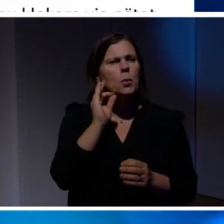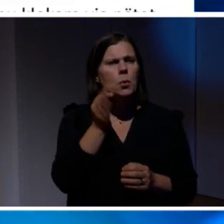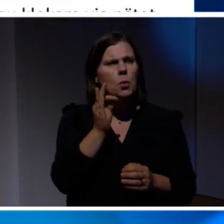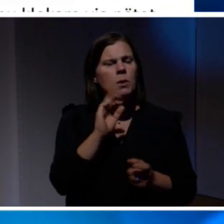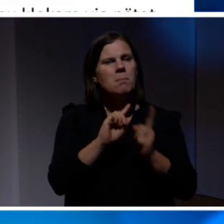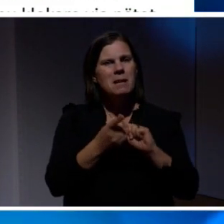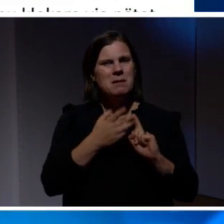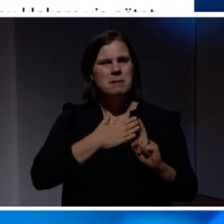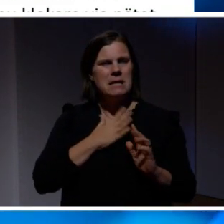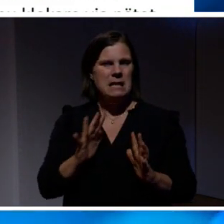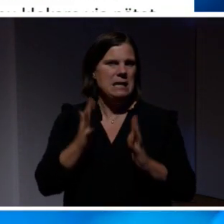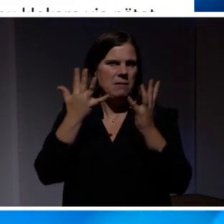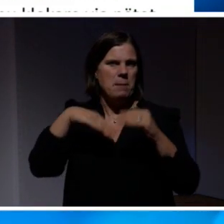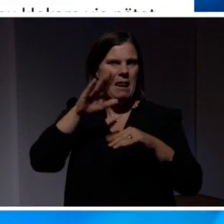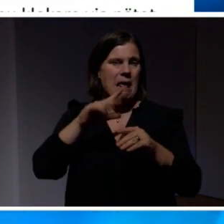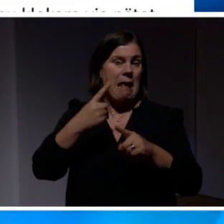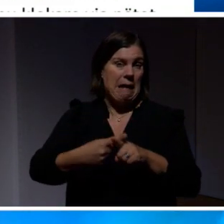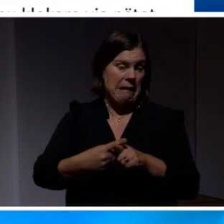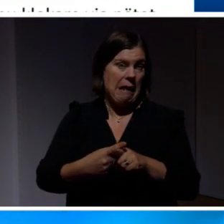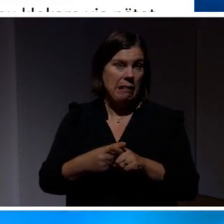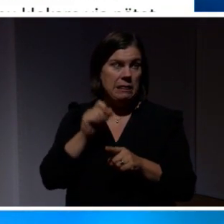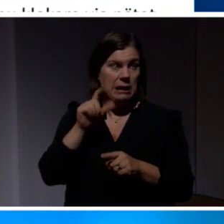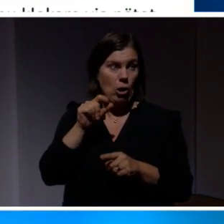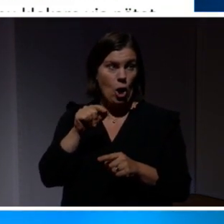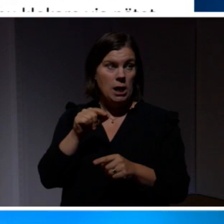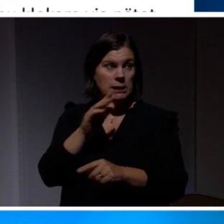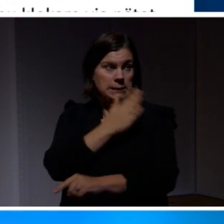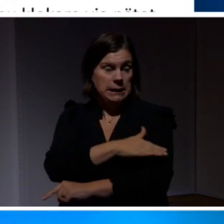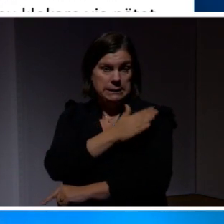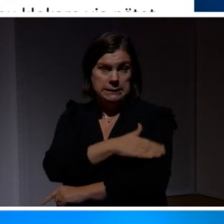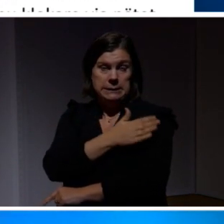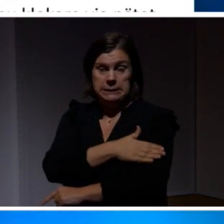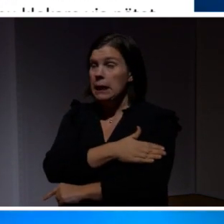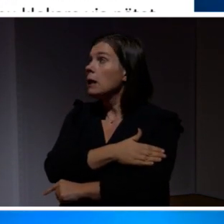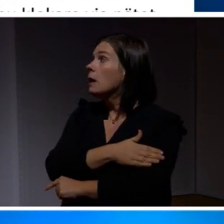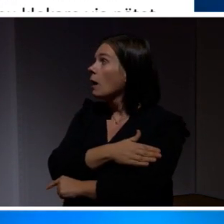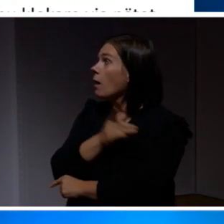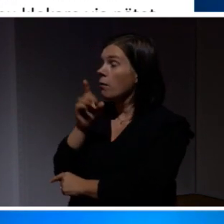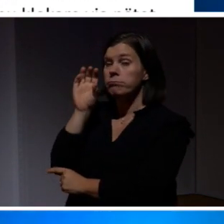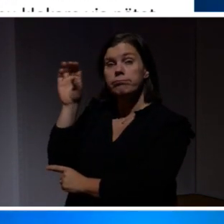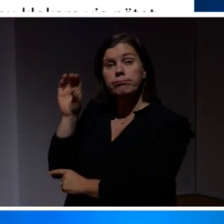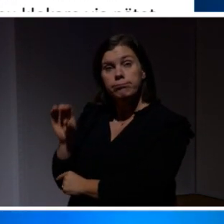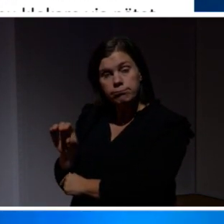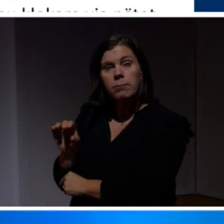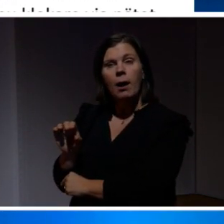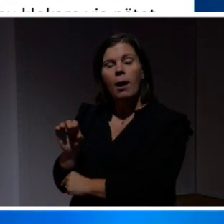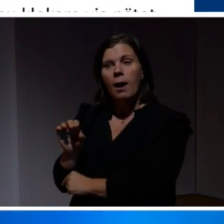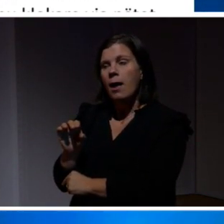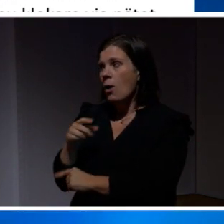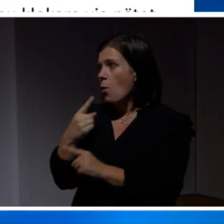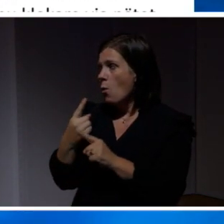blir mitt liv enklare med digitala tjänster. Och det som jag tycker är så fint är att det speglar såväl årets